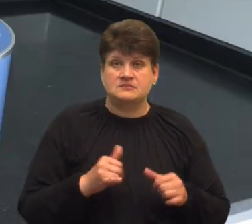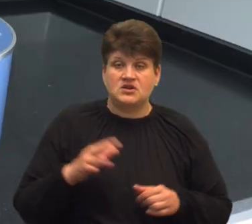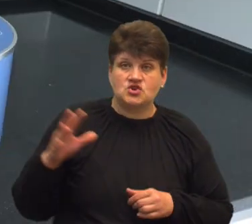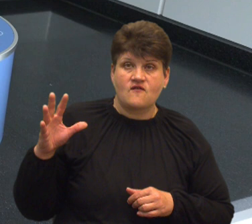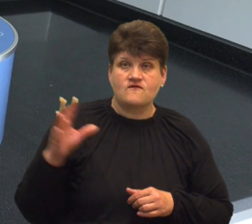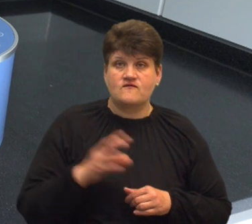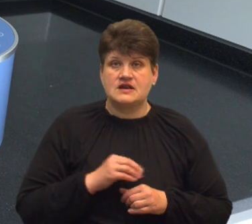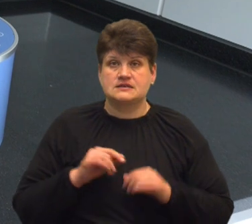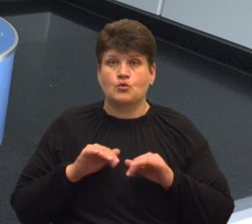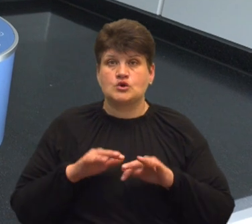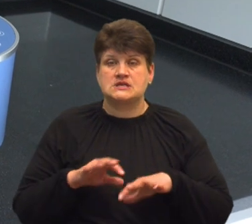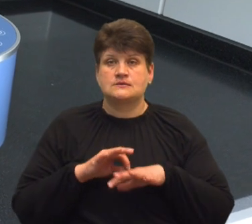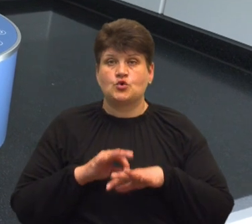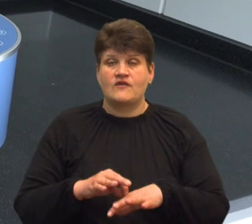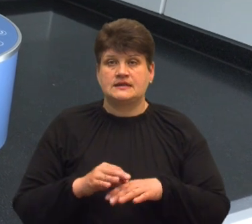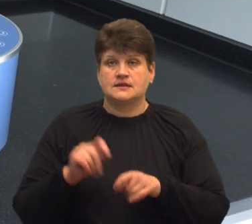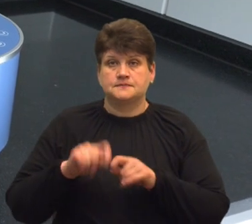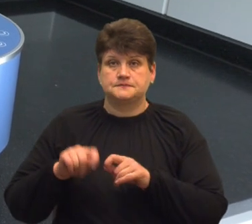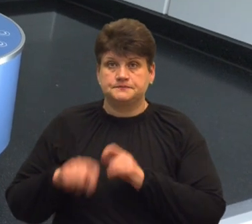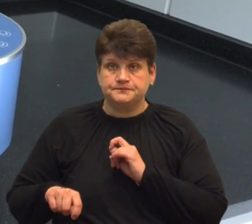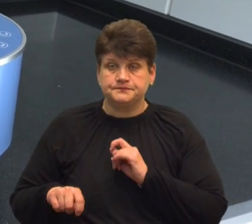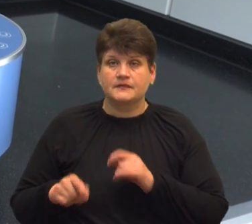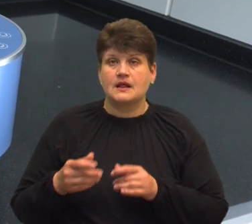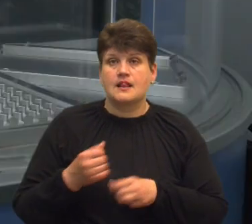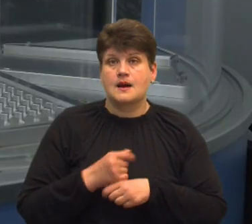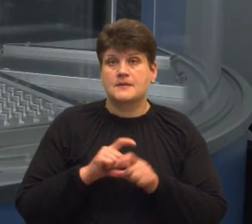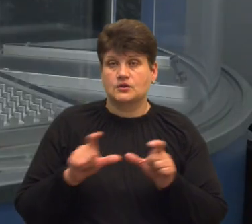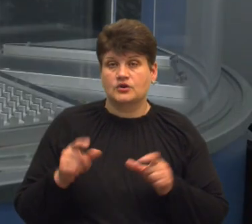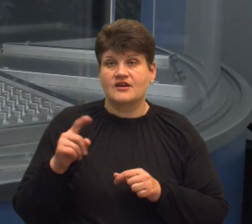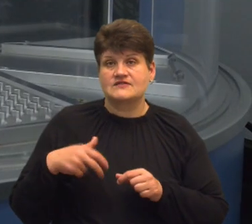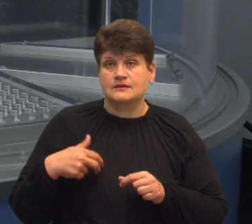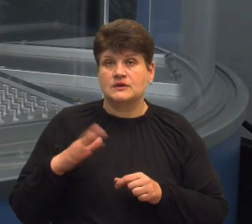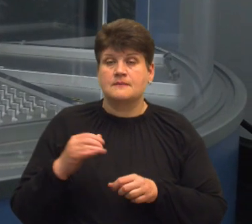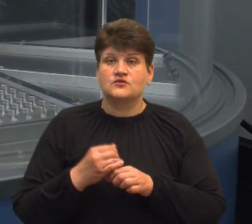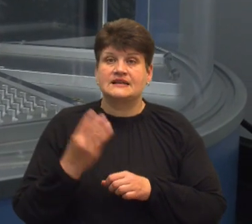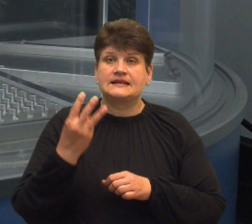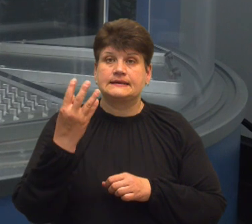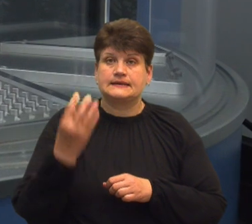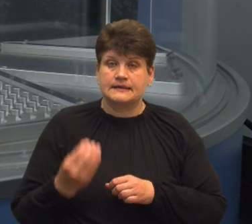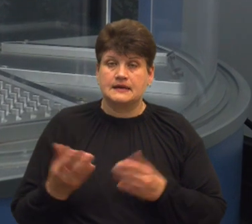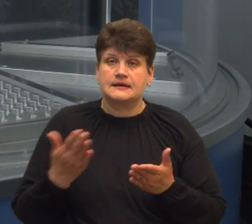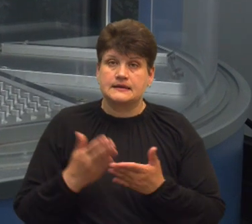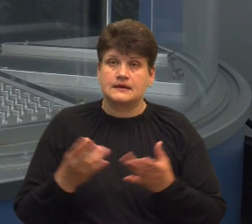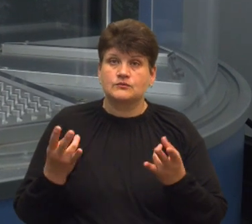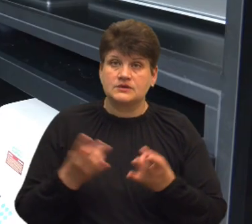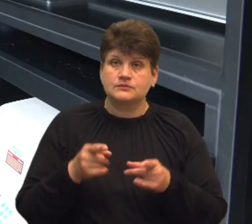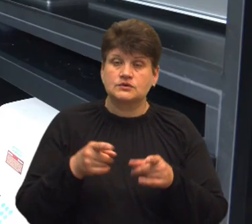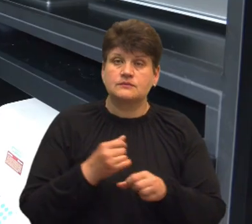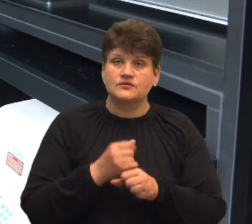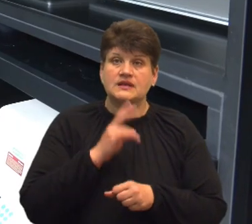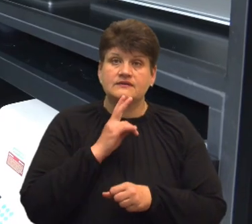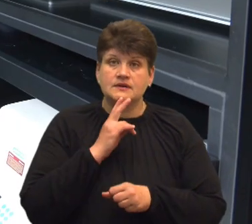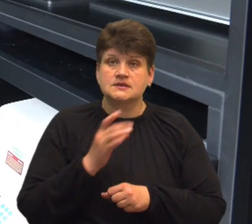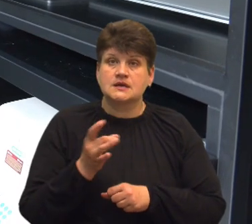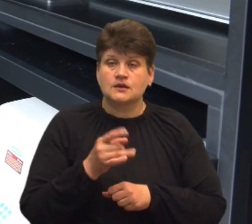дослідження. У Заліщинській громаді лабораторія працюватиме три дні. Є потреба, за словами Оксани Чайчук, щоб вона працювала також на Кременеччині,